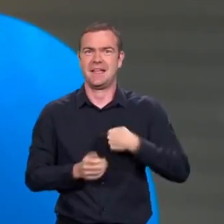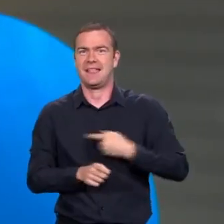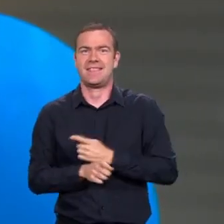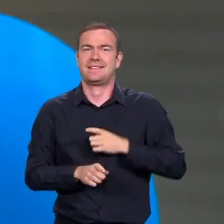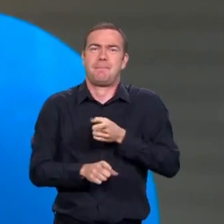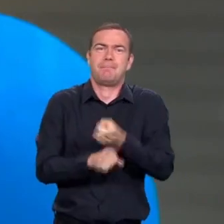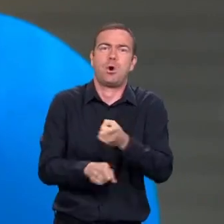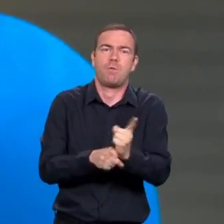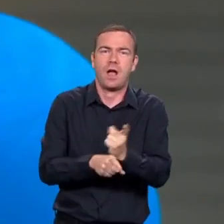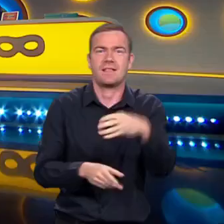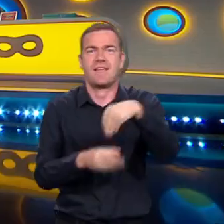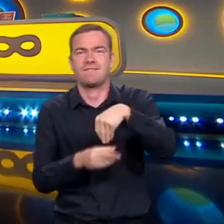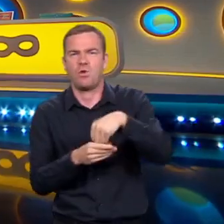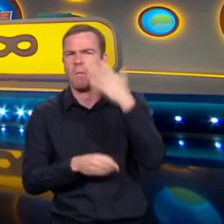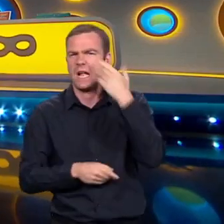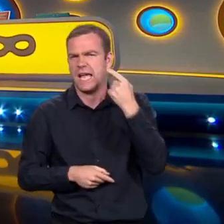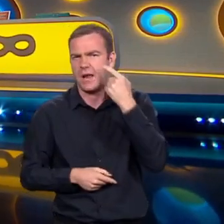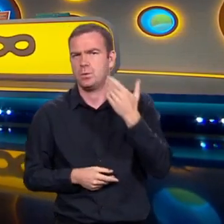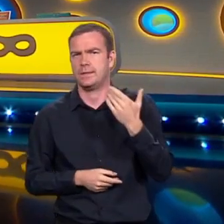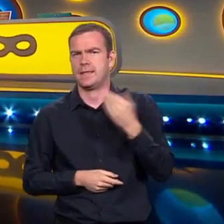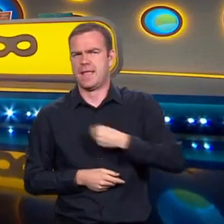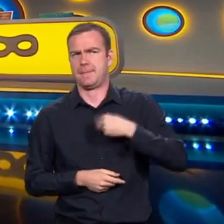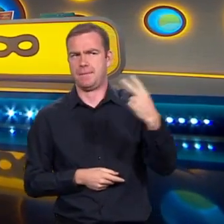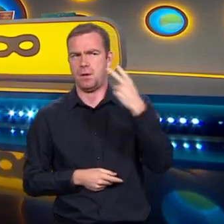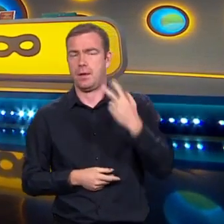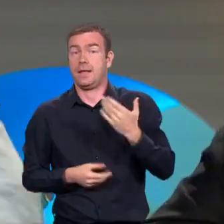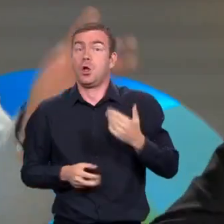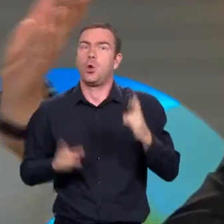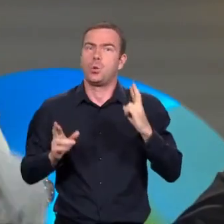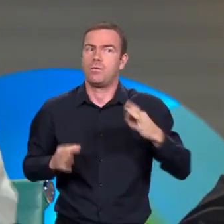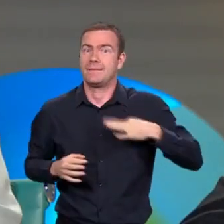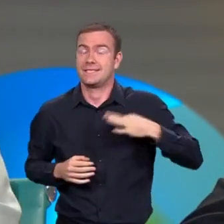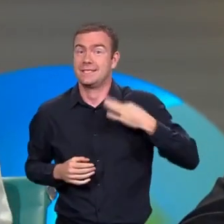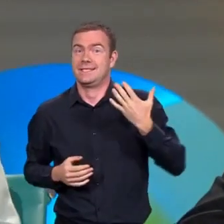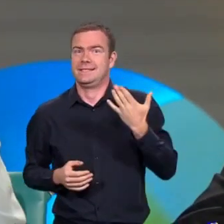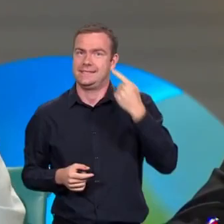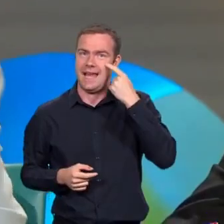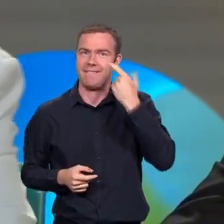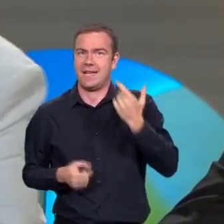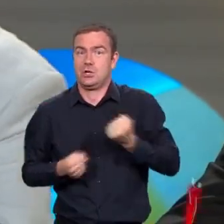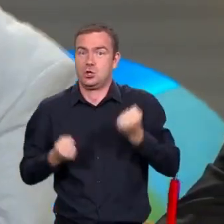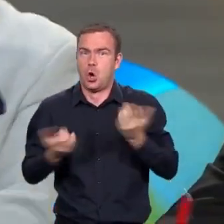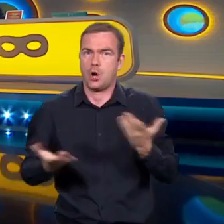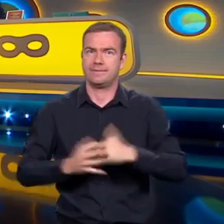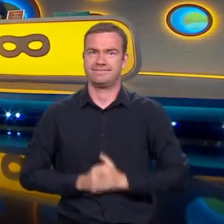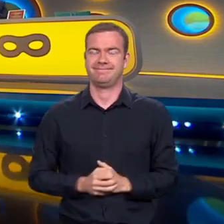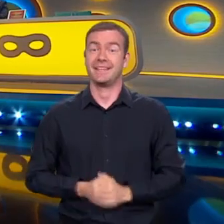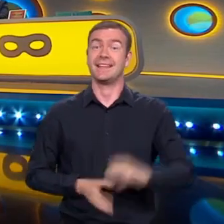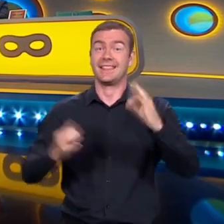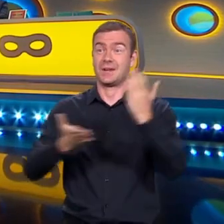diváka svojim krvavým okom, ktoré dúfam bude veľmi rýchlo zdravé. A to bolo z dnešného inkognita. Všetko. Ďakujem. Áno.